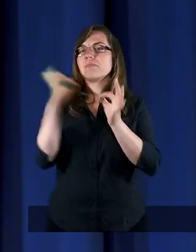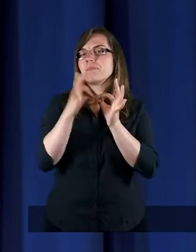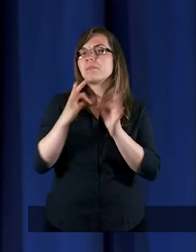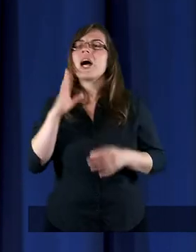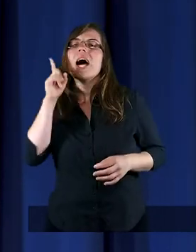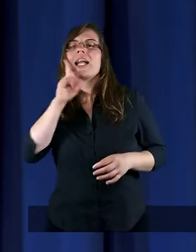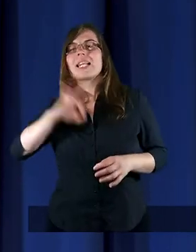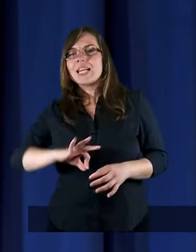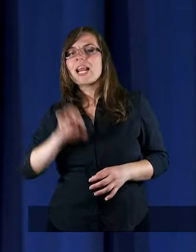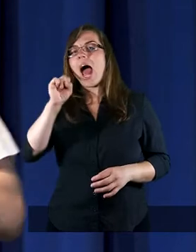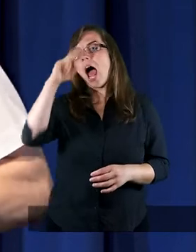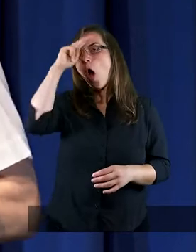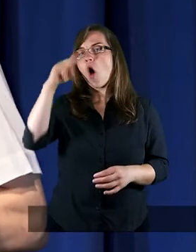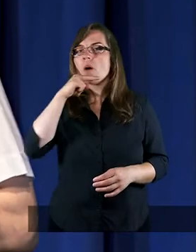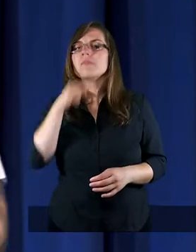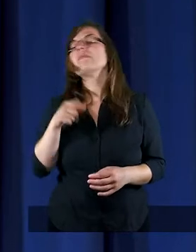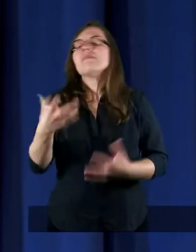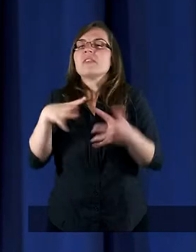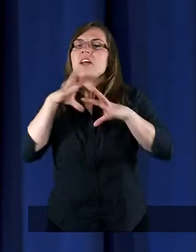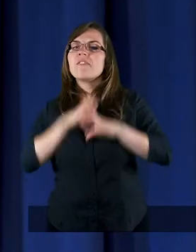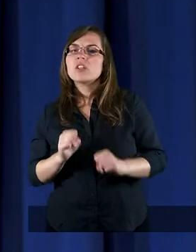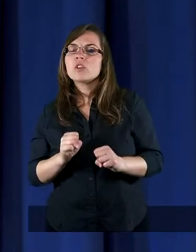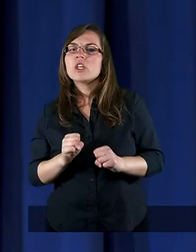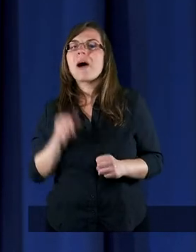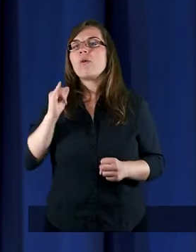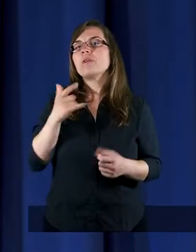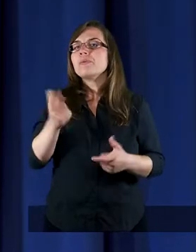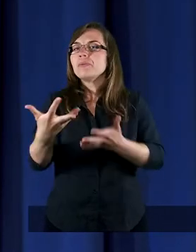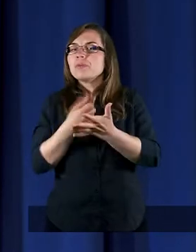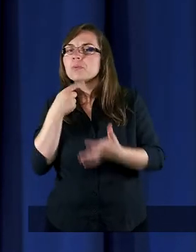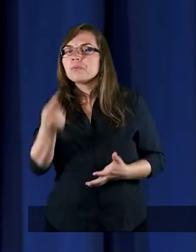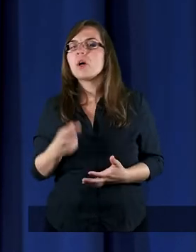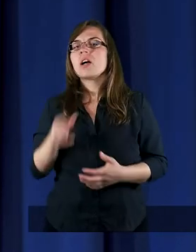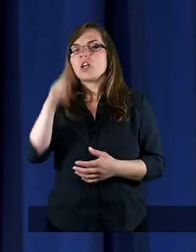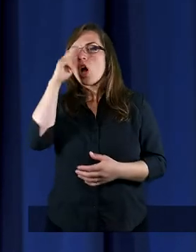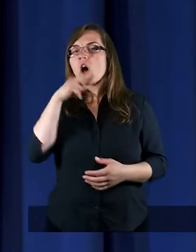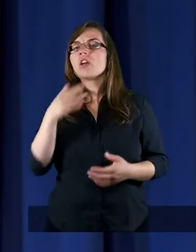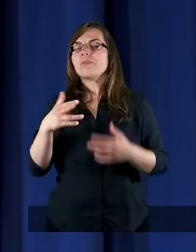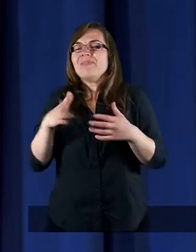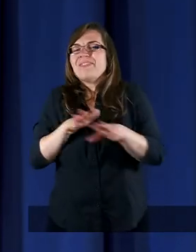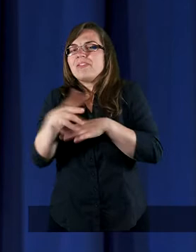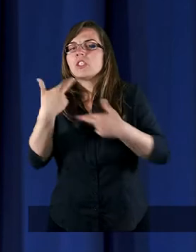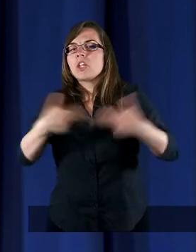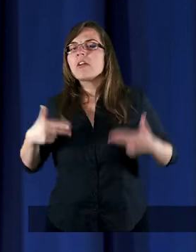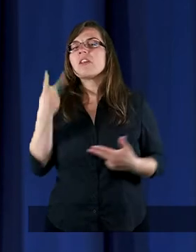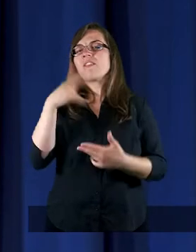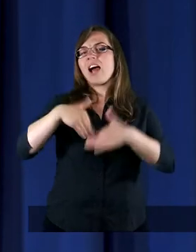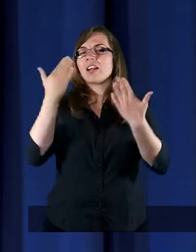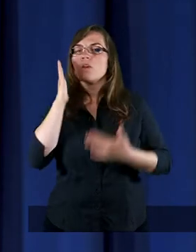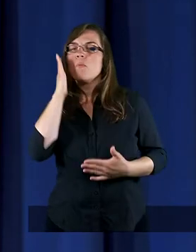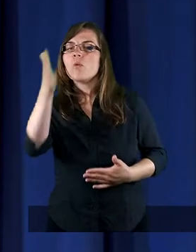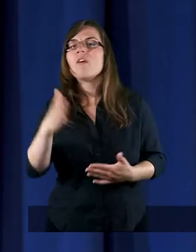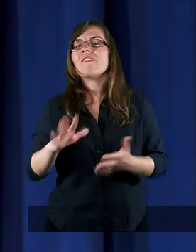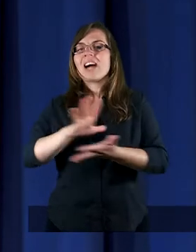synem. Syn w końcu nie wytrzymał i uciekł z domu. Ojciec, znany dziennikarz, dwa dni później w